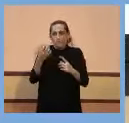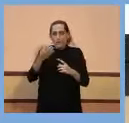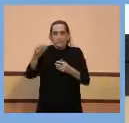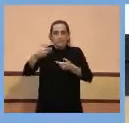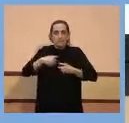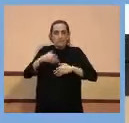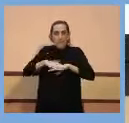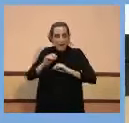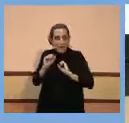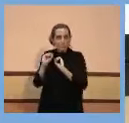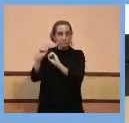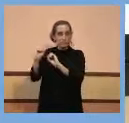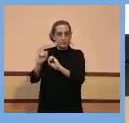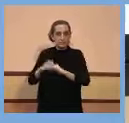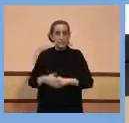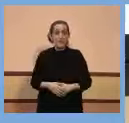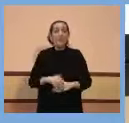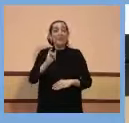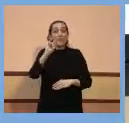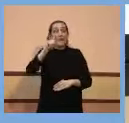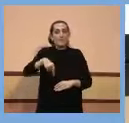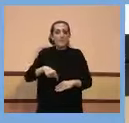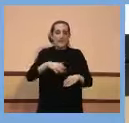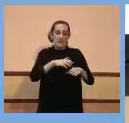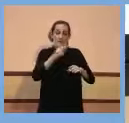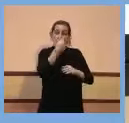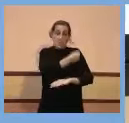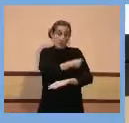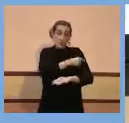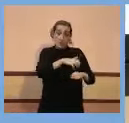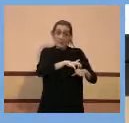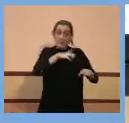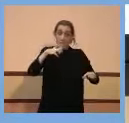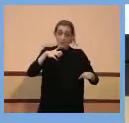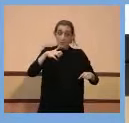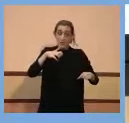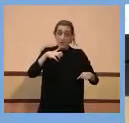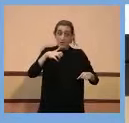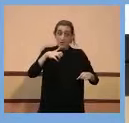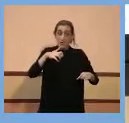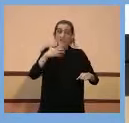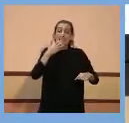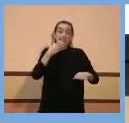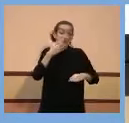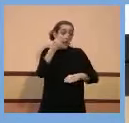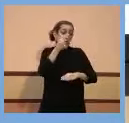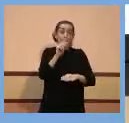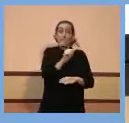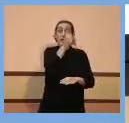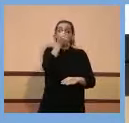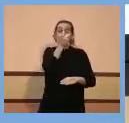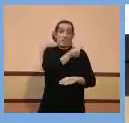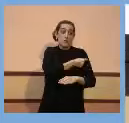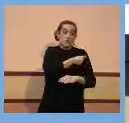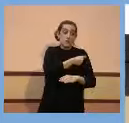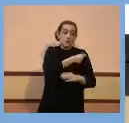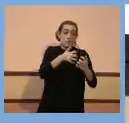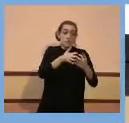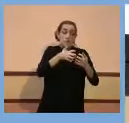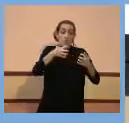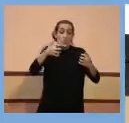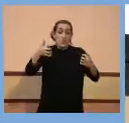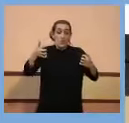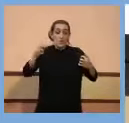y para la mayoría de vacunas un intervalo ampliado entre dosis da como resultado niveles